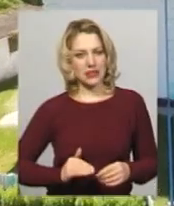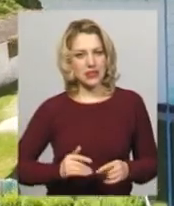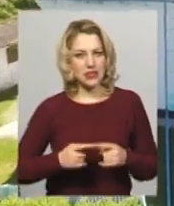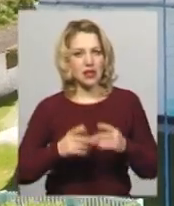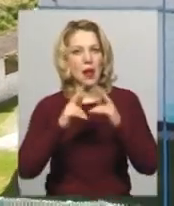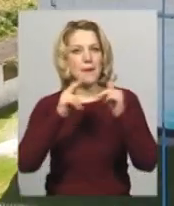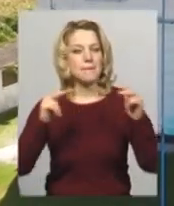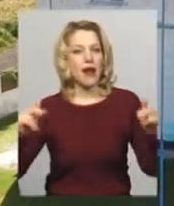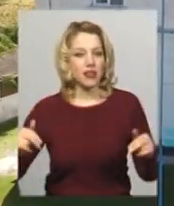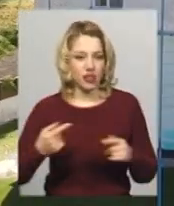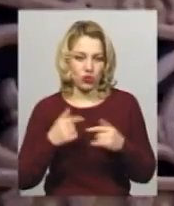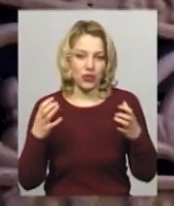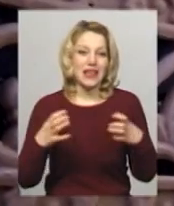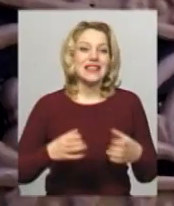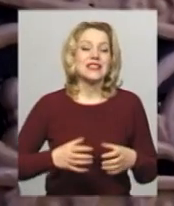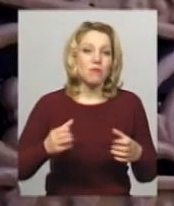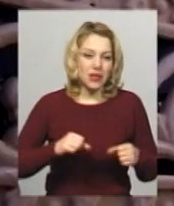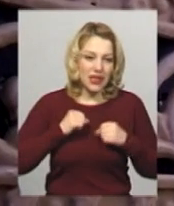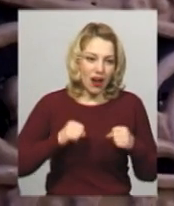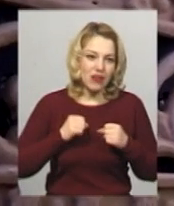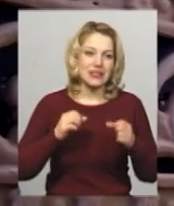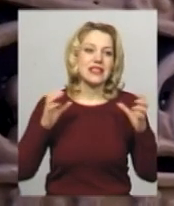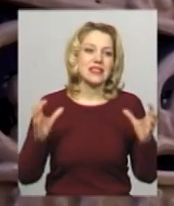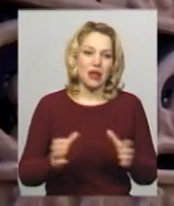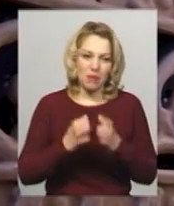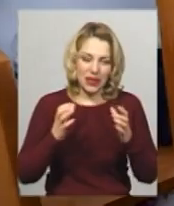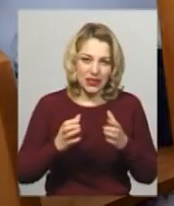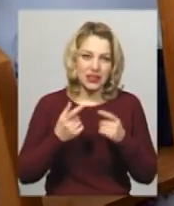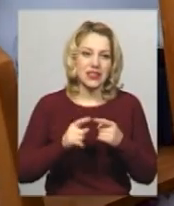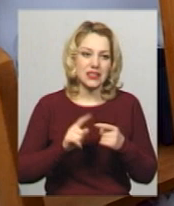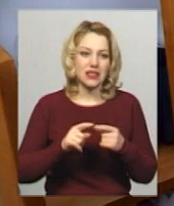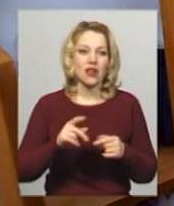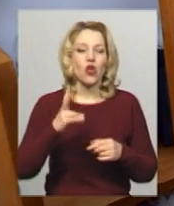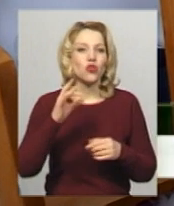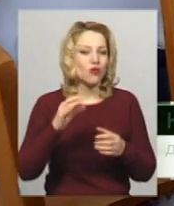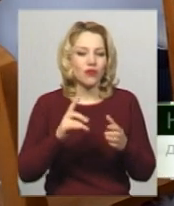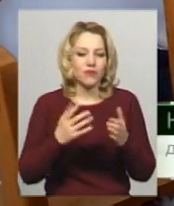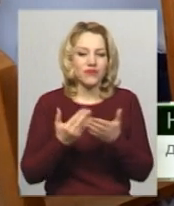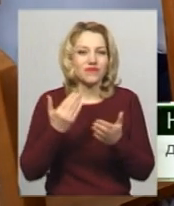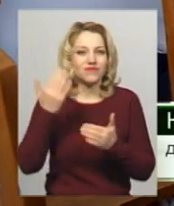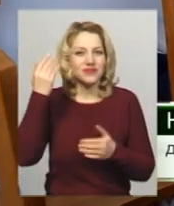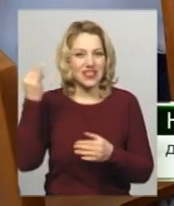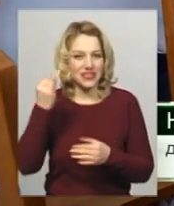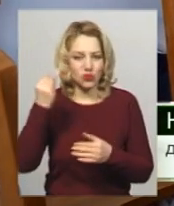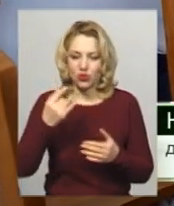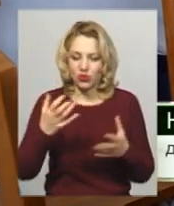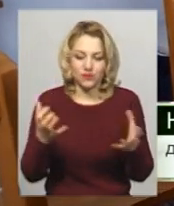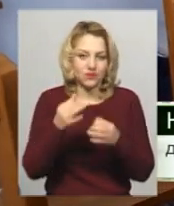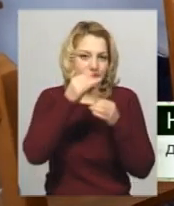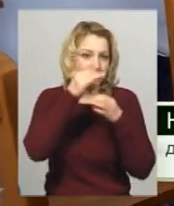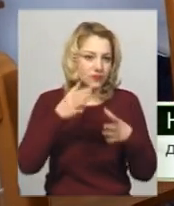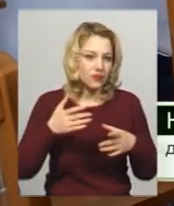намагається зберегти історичні надбання, але початковий вигляд маєтку не повернути. Був представник, дійсно, він говорив, що він